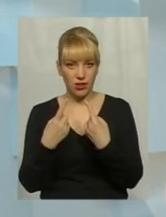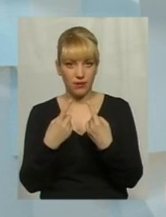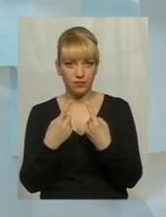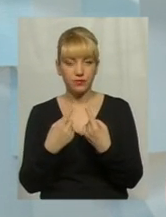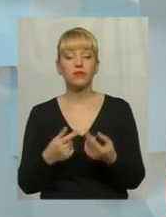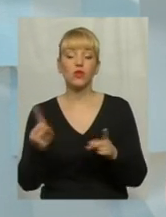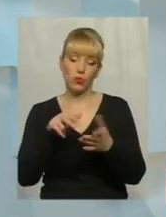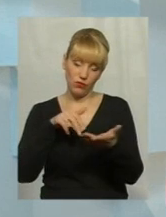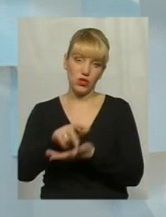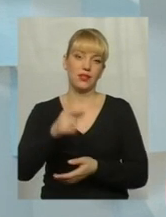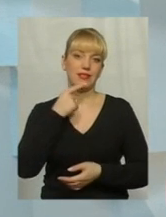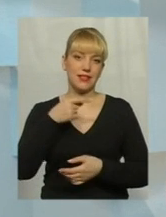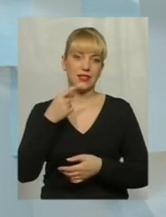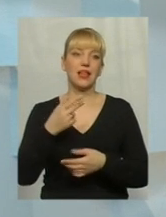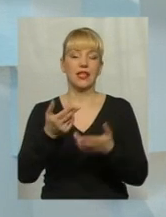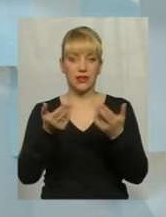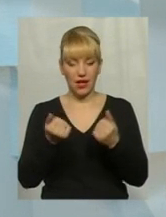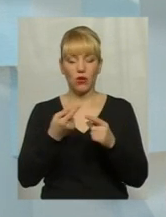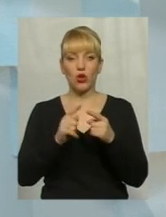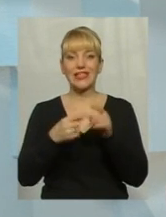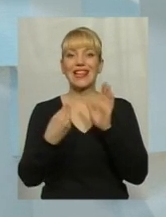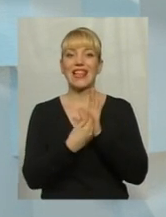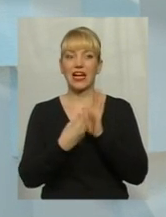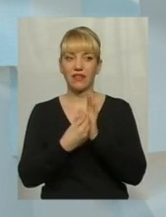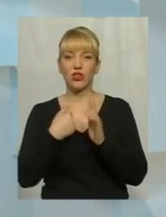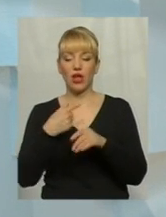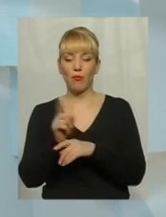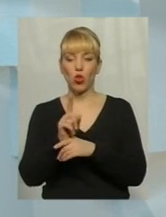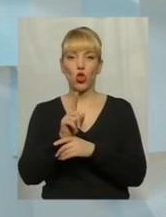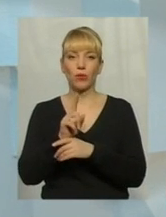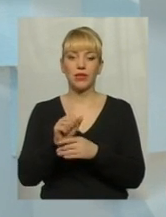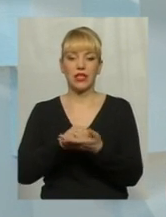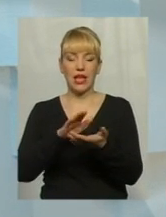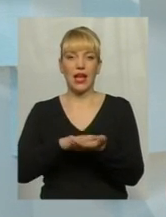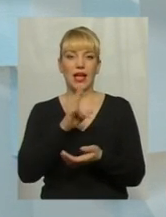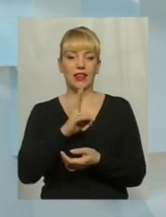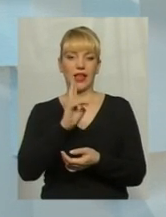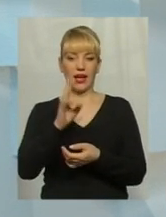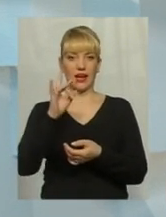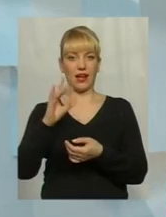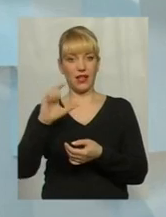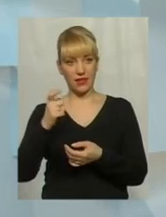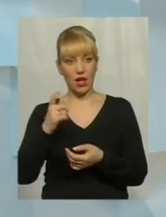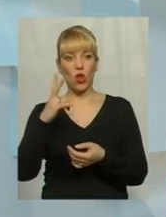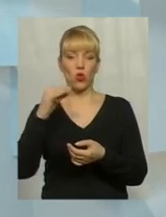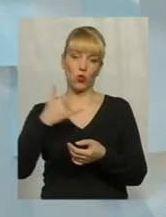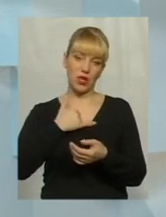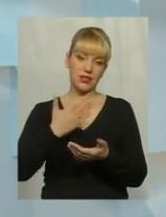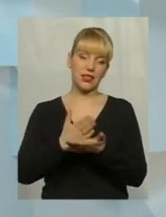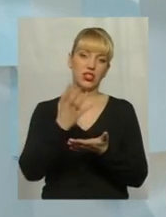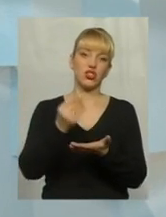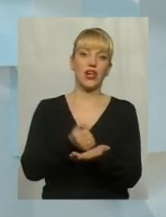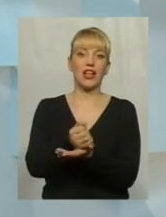вийшли і сказали, так, оцей тариф нам нормативно скидає НКРЄ. Але, слухайте, в нас ще є інфраструктура,